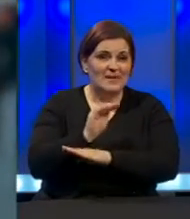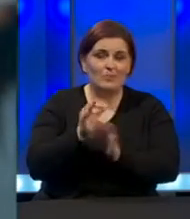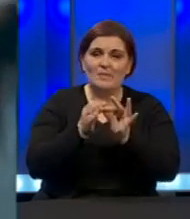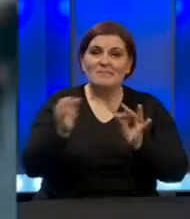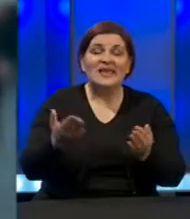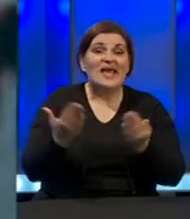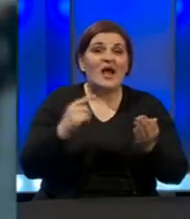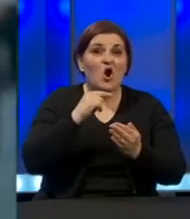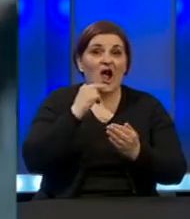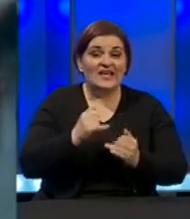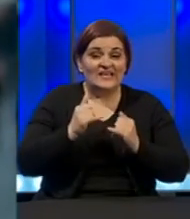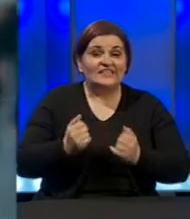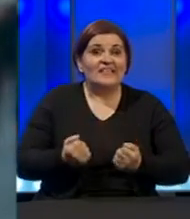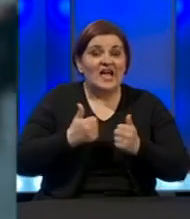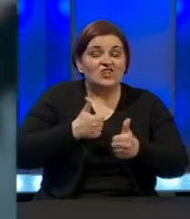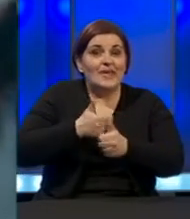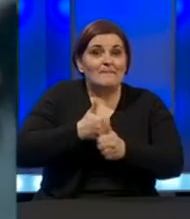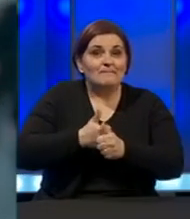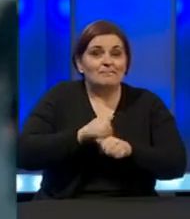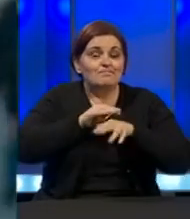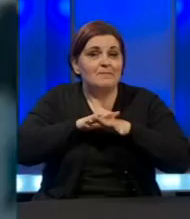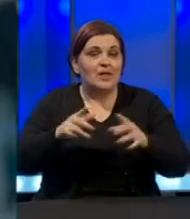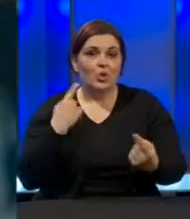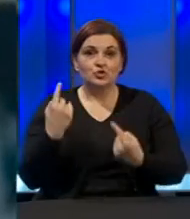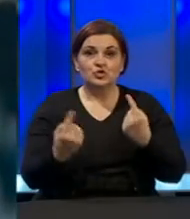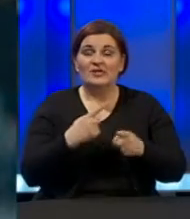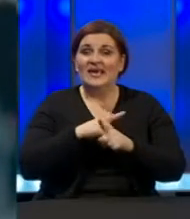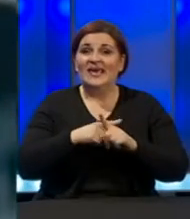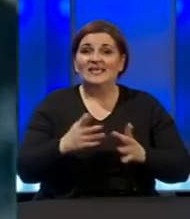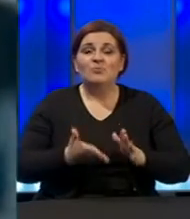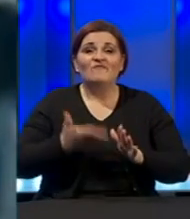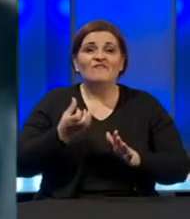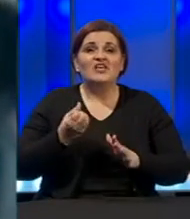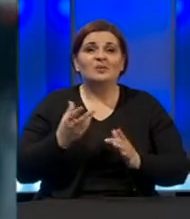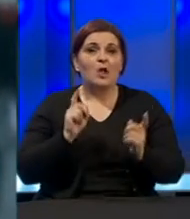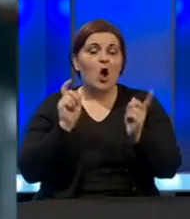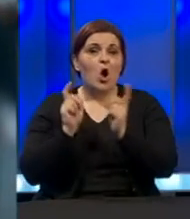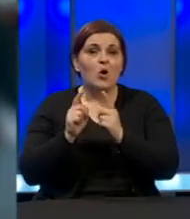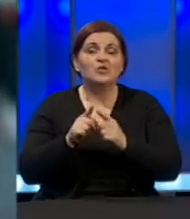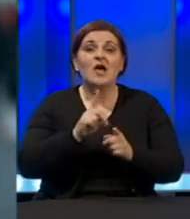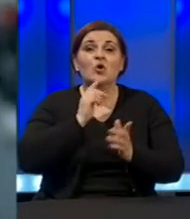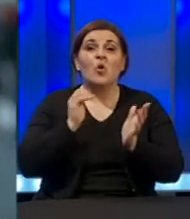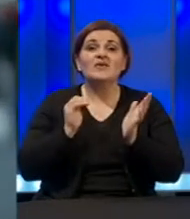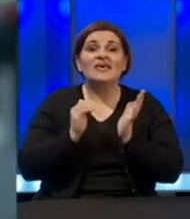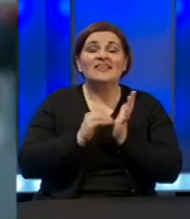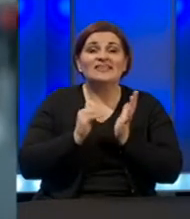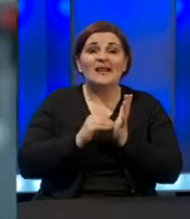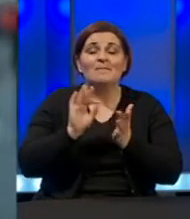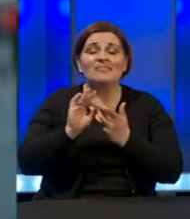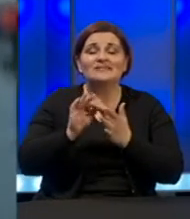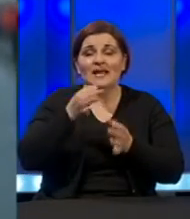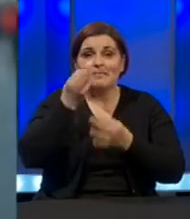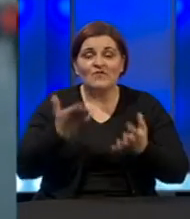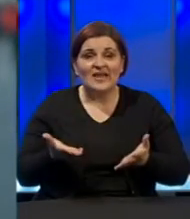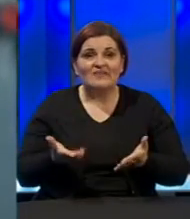mjere, jer je, kako kažu, sve teže pratiti epidemiološku situaciju zbog sve većeg broja kontakata koji treba da se testira i provjerava.